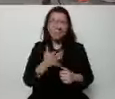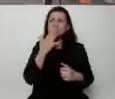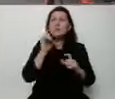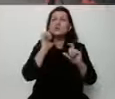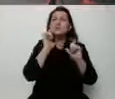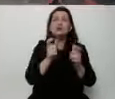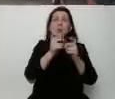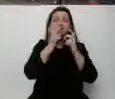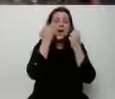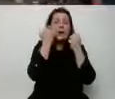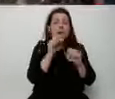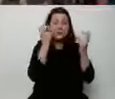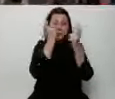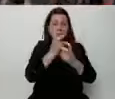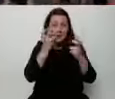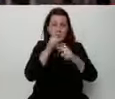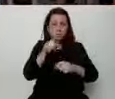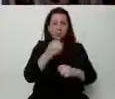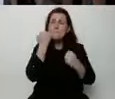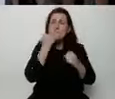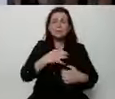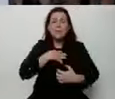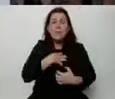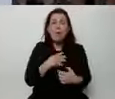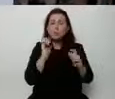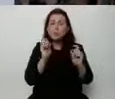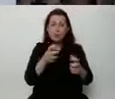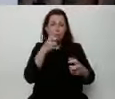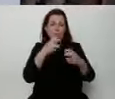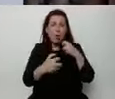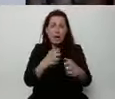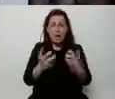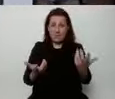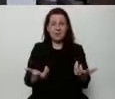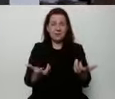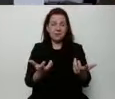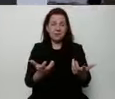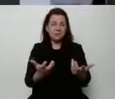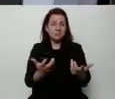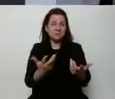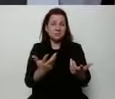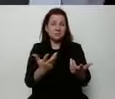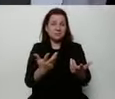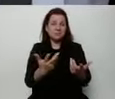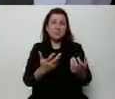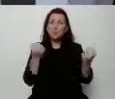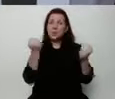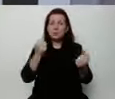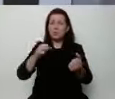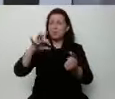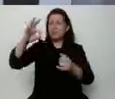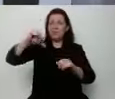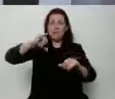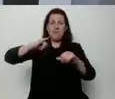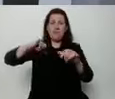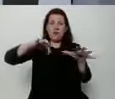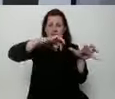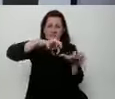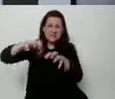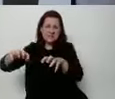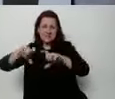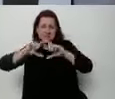interesuje i co nas najbardziej boli. A oczywiście boli nas totalny monopol tej władzy, która